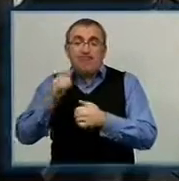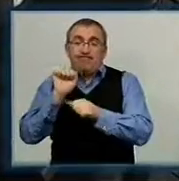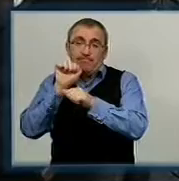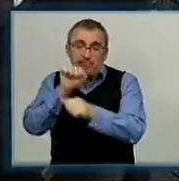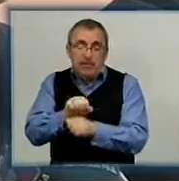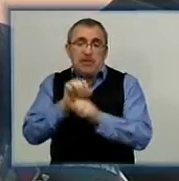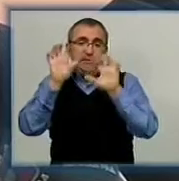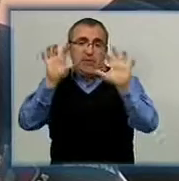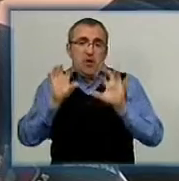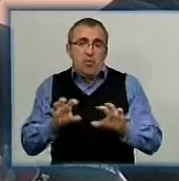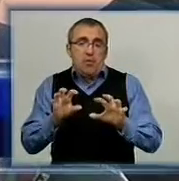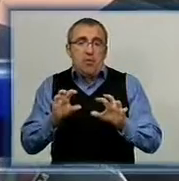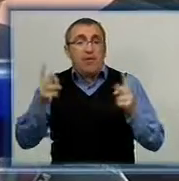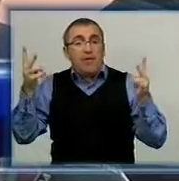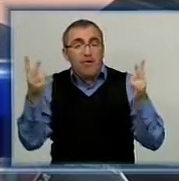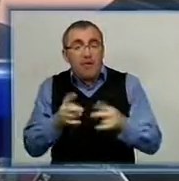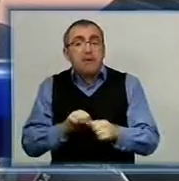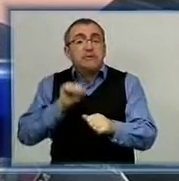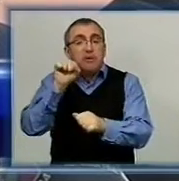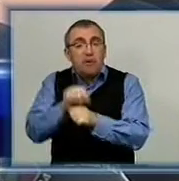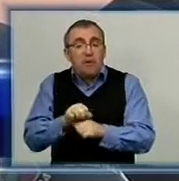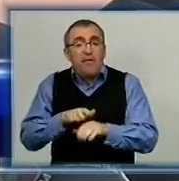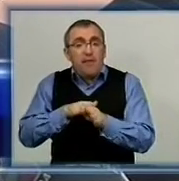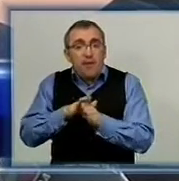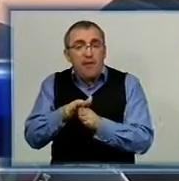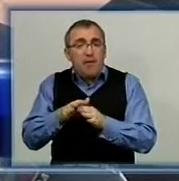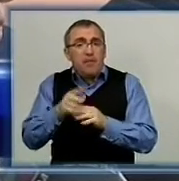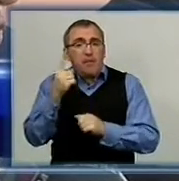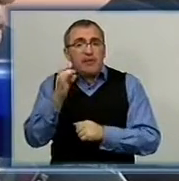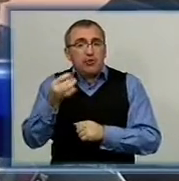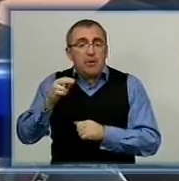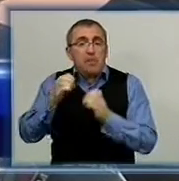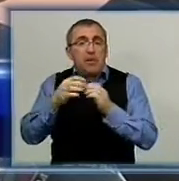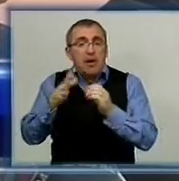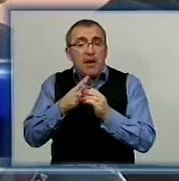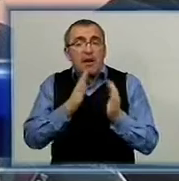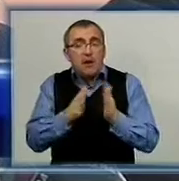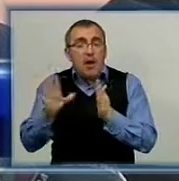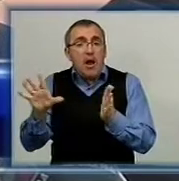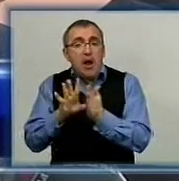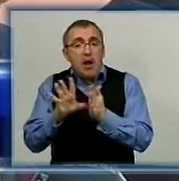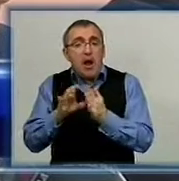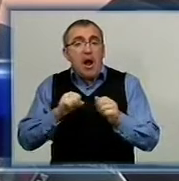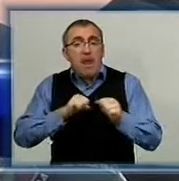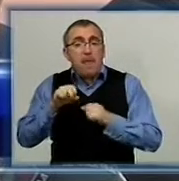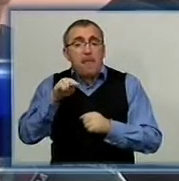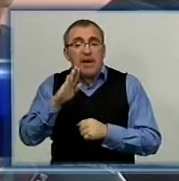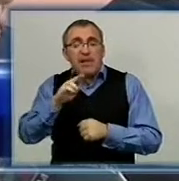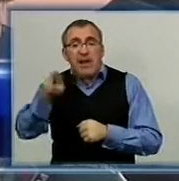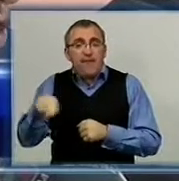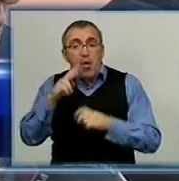закон. Вважаємо за необхідне призупинити введення з 1 січня 2015 року системи електронного адміністрування ПДВ,